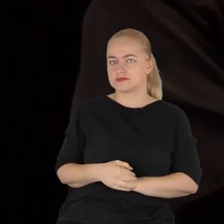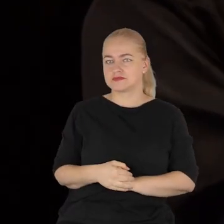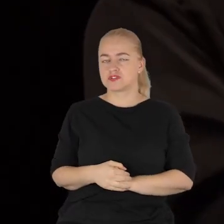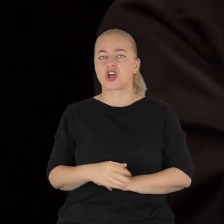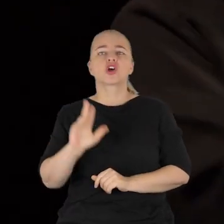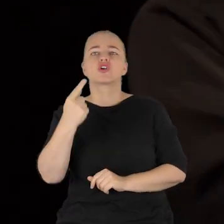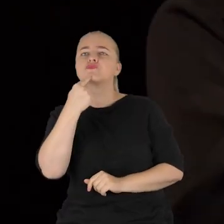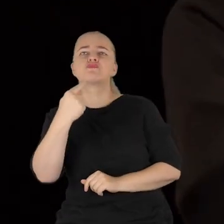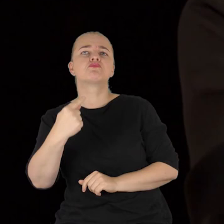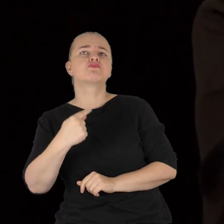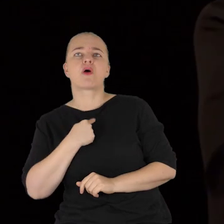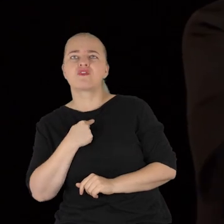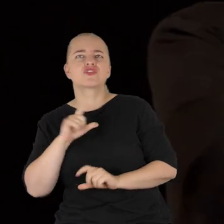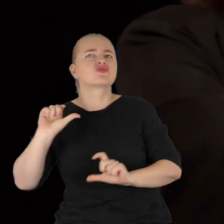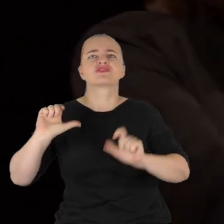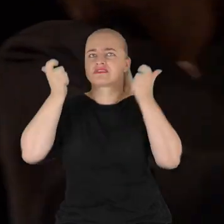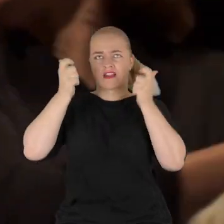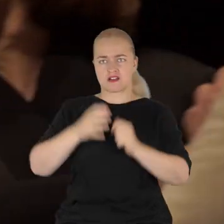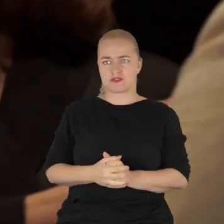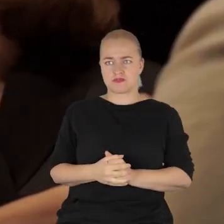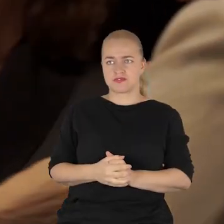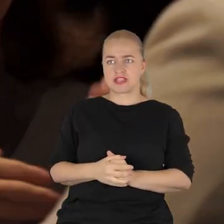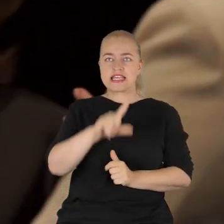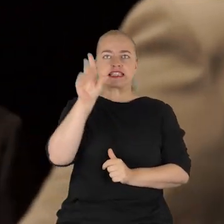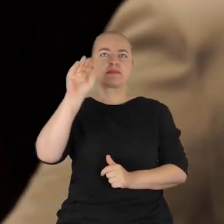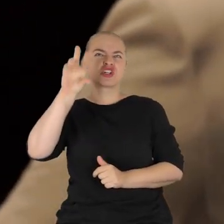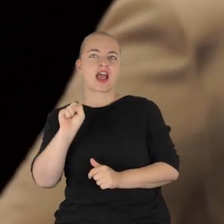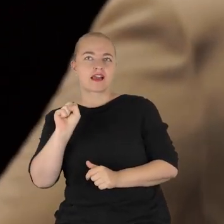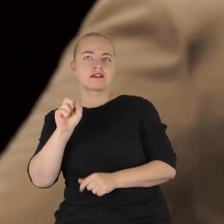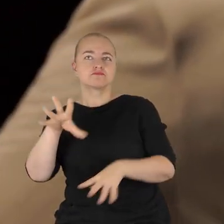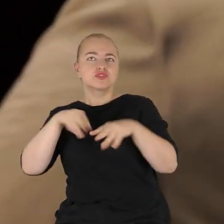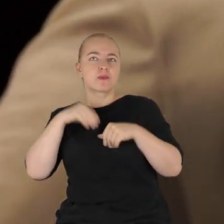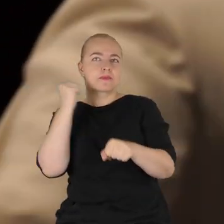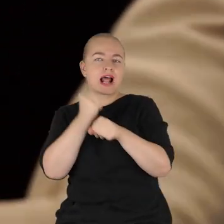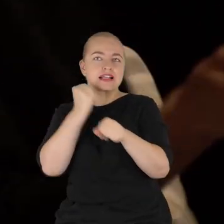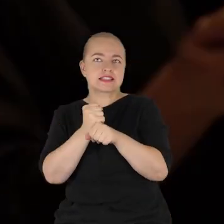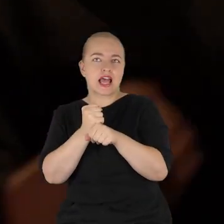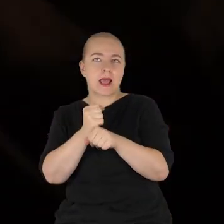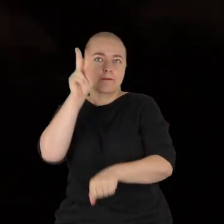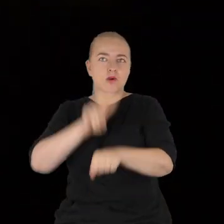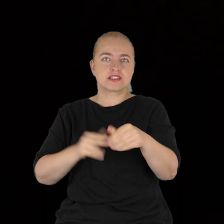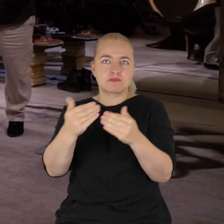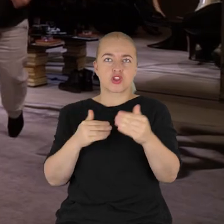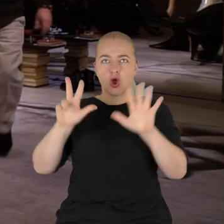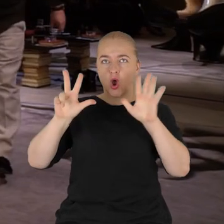Czy ktoś mi może powiedzieć, co się stało? Wiesz co, ale znowu Zbysznek zatrudnił się w Policji przed 89. Uro!